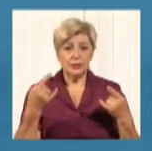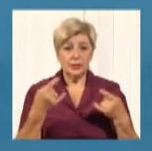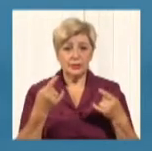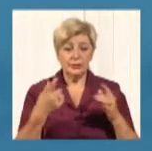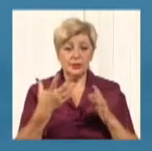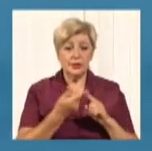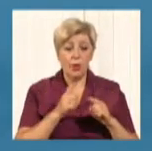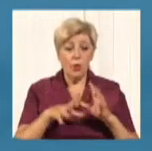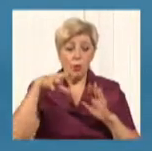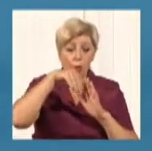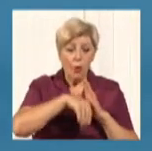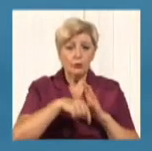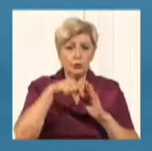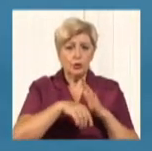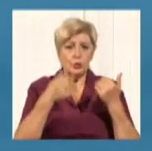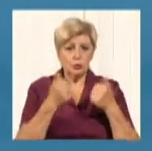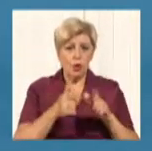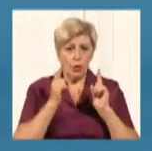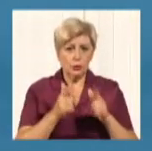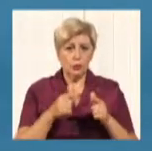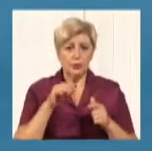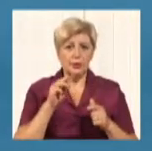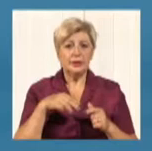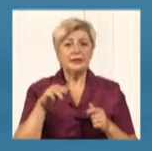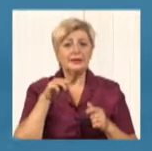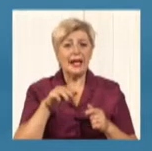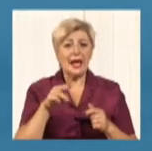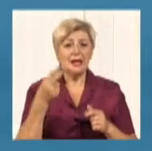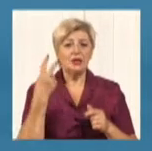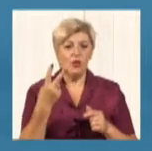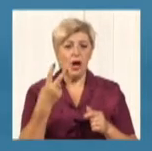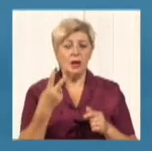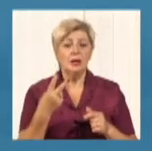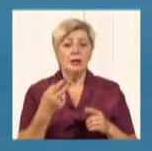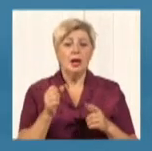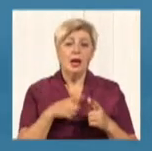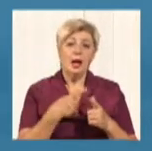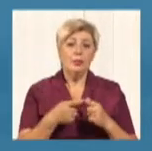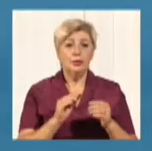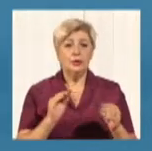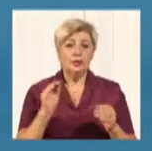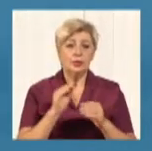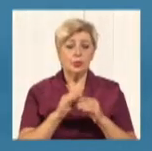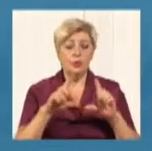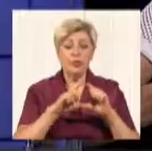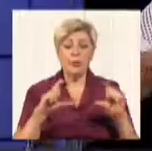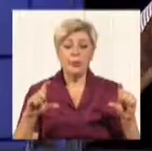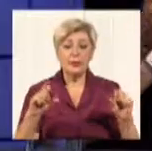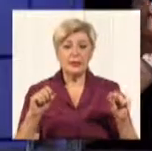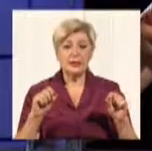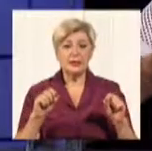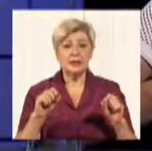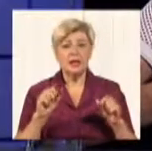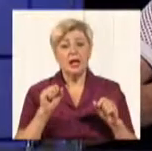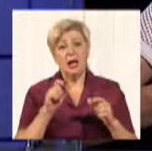тюнер стандарту DWB-T2, або додатковий пристрій, і або